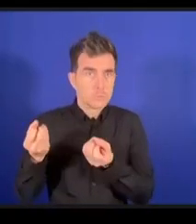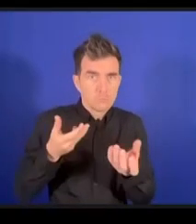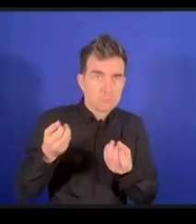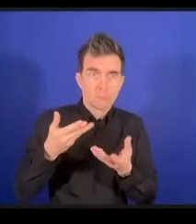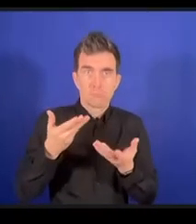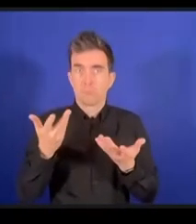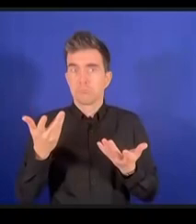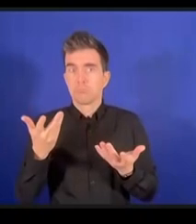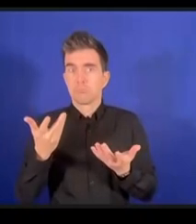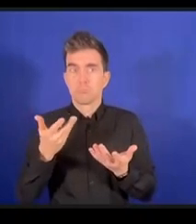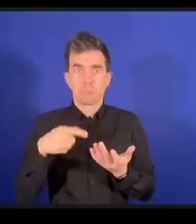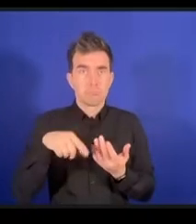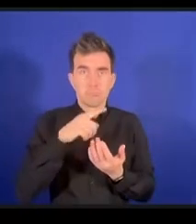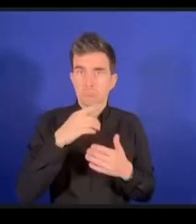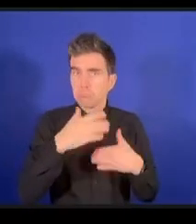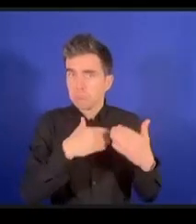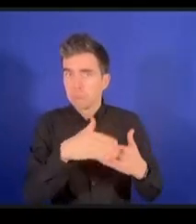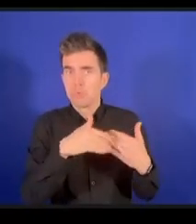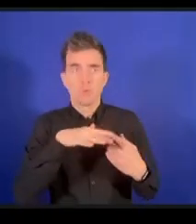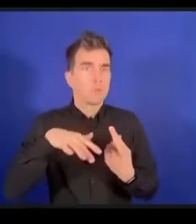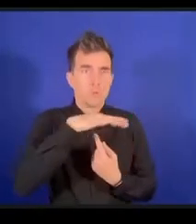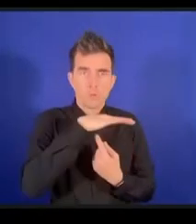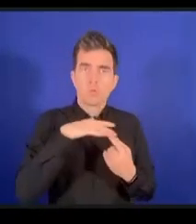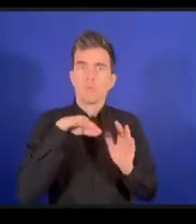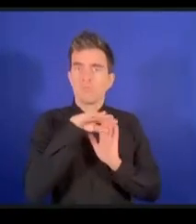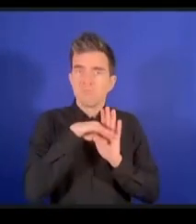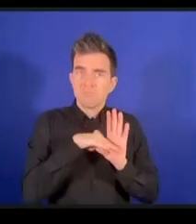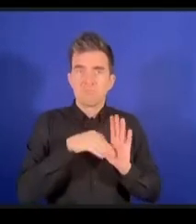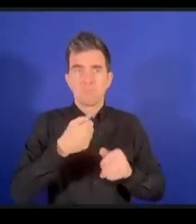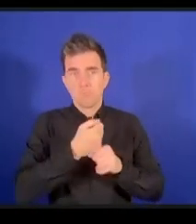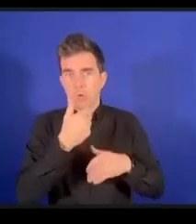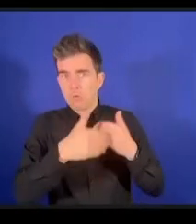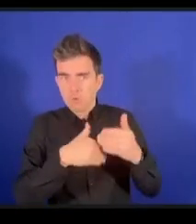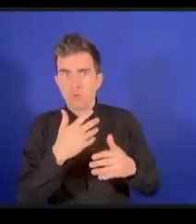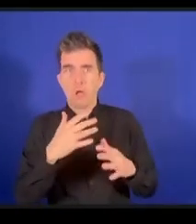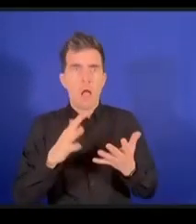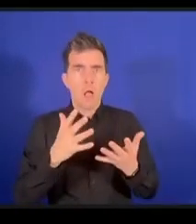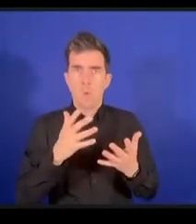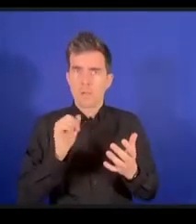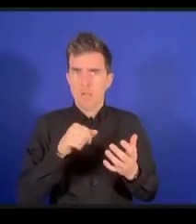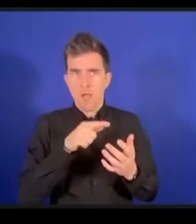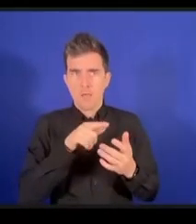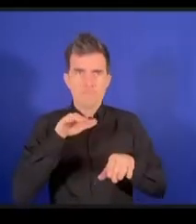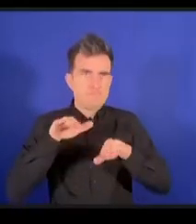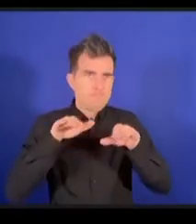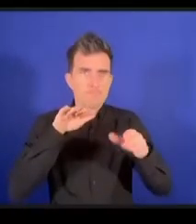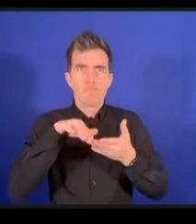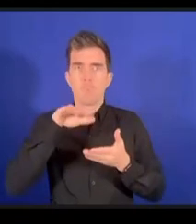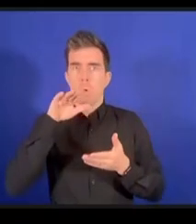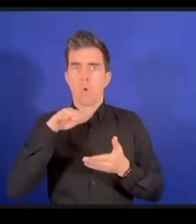comment peut-on éviter les doublons comme par exemple la charte universelle des droits de l'homme et